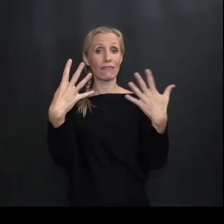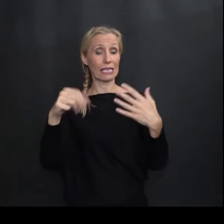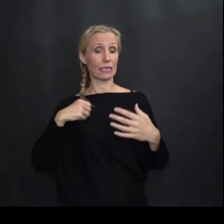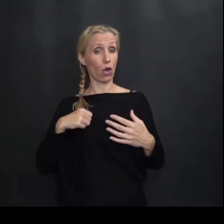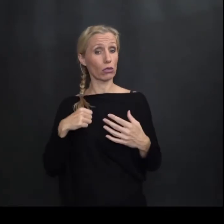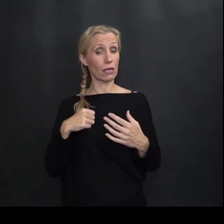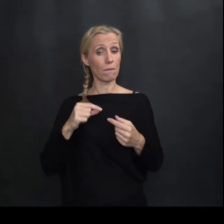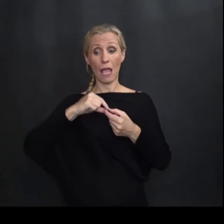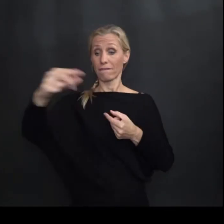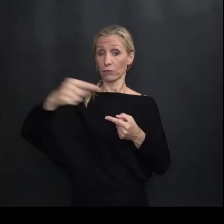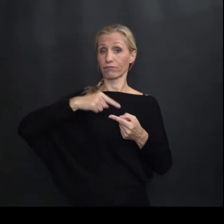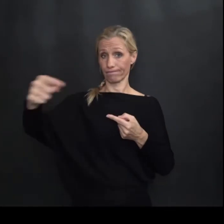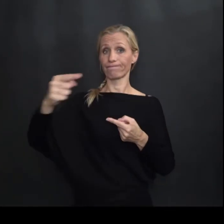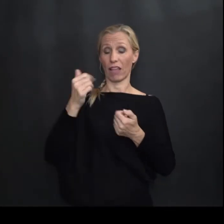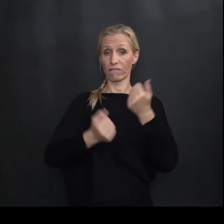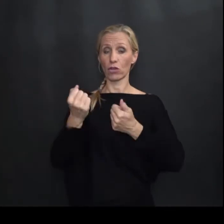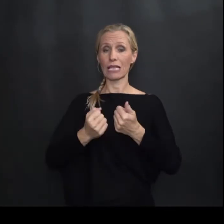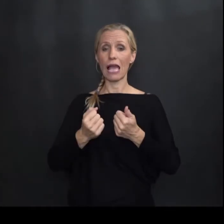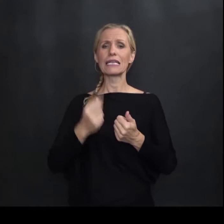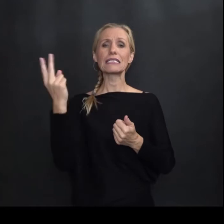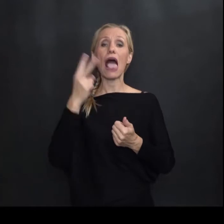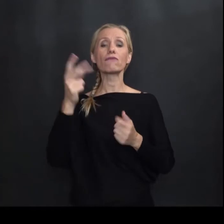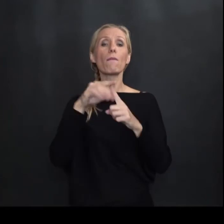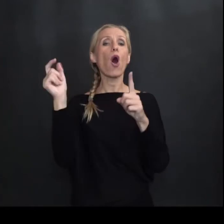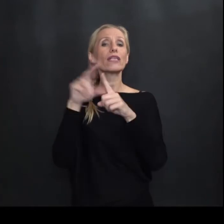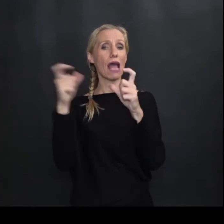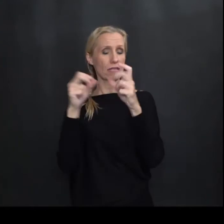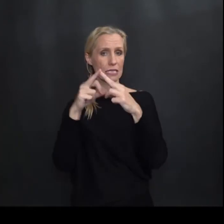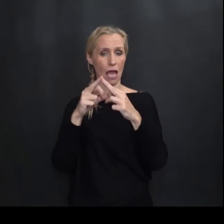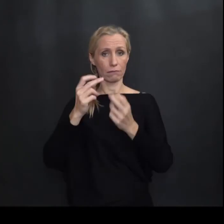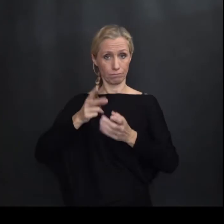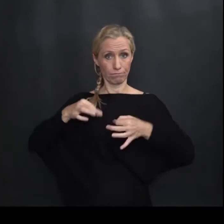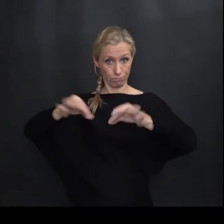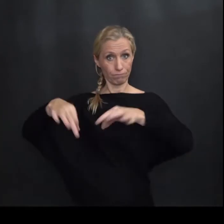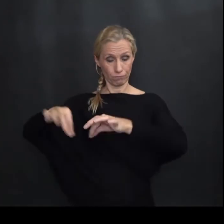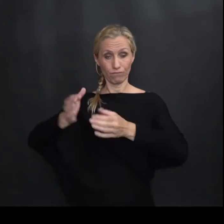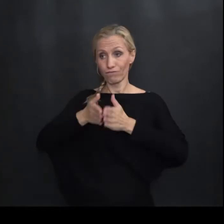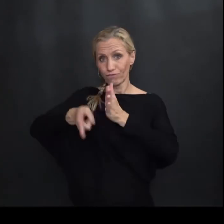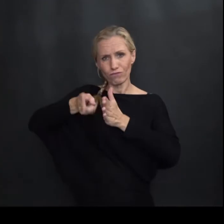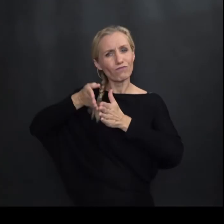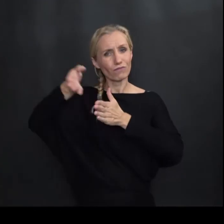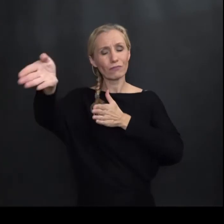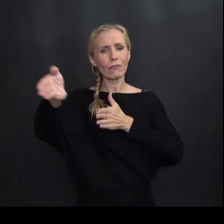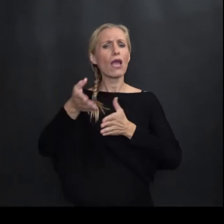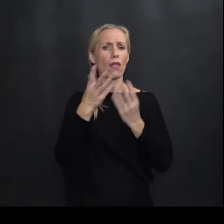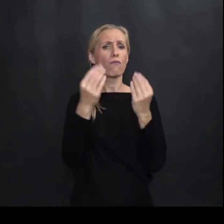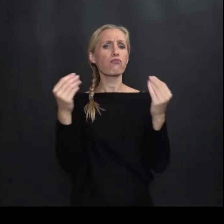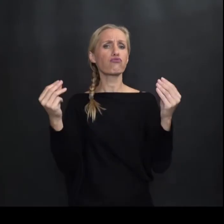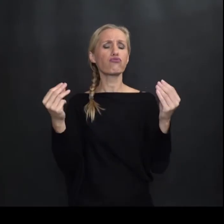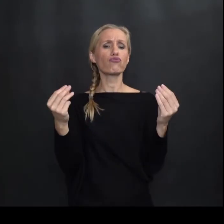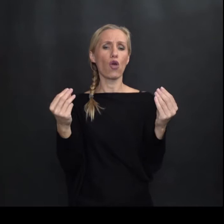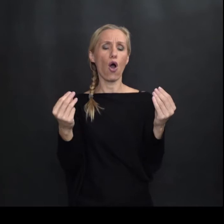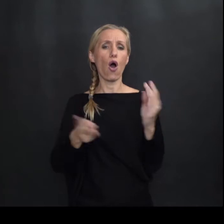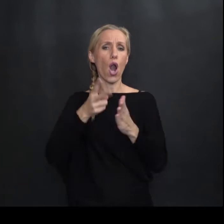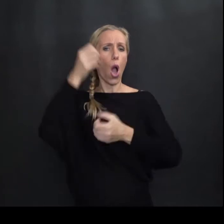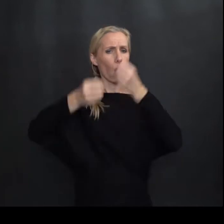godine Vozila je Na Slavonsko-Podravskoj Željeznice Znači Takih je Lokomotiva Bilo više